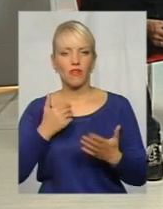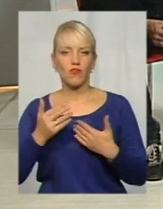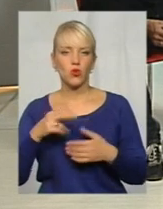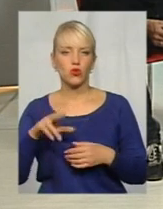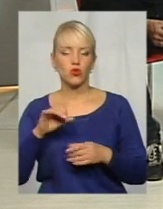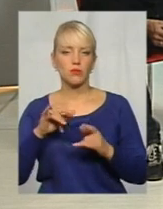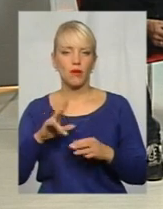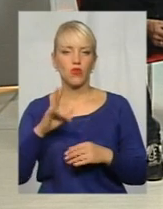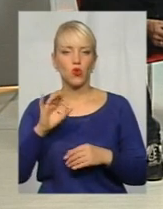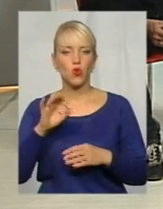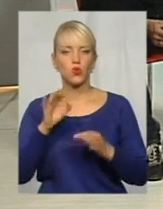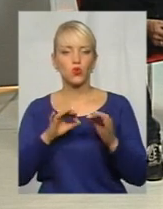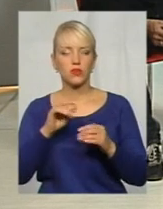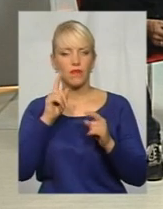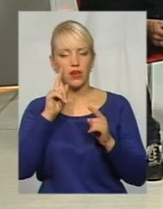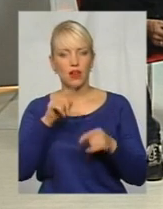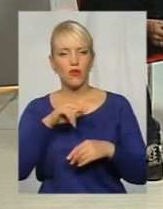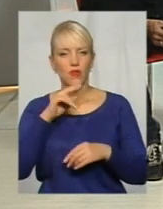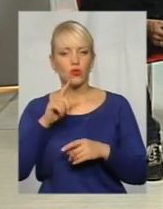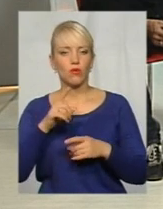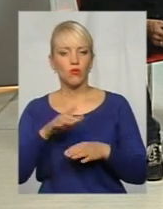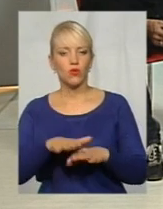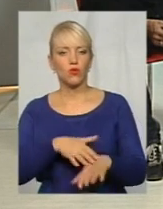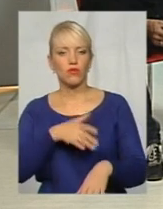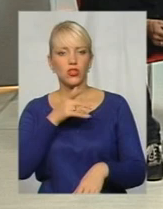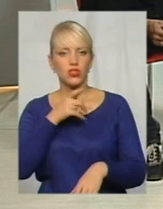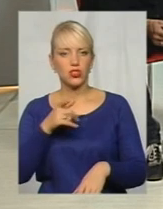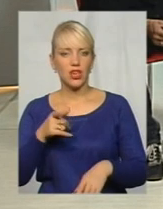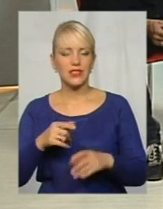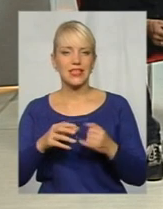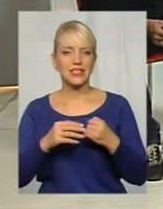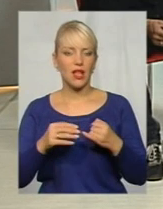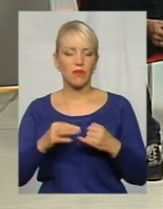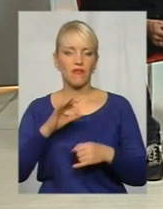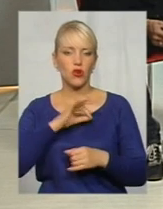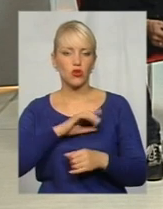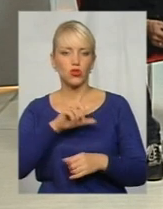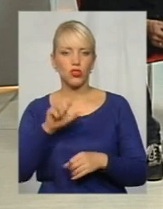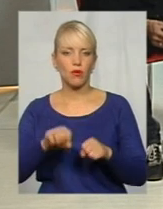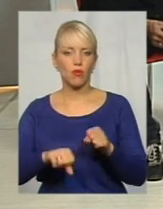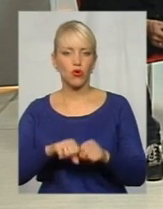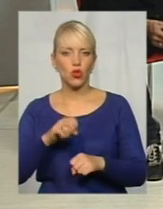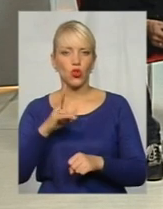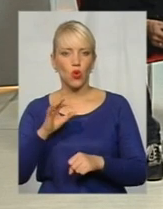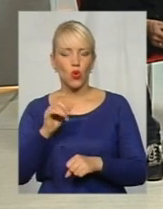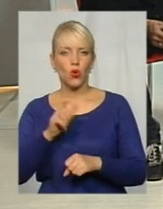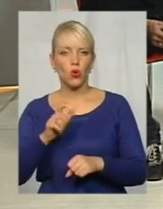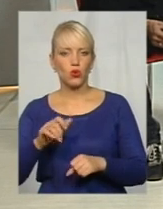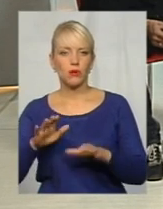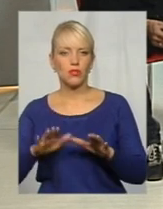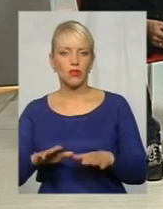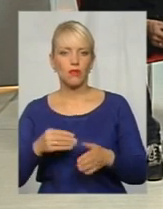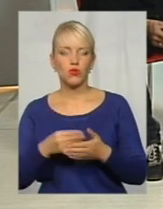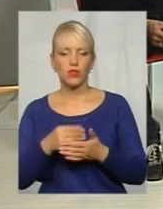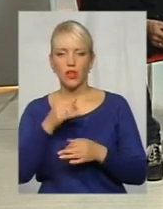І тому досить тривалий час землі використовуються з порушенням, але і люди, і місцеві бюджети не можуть